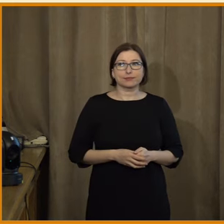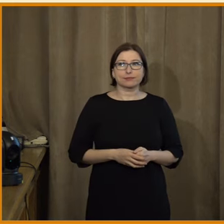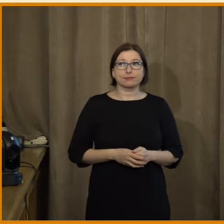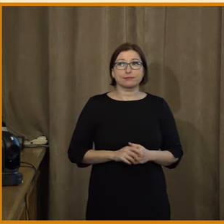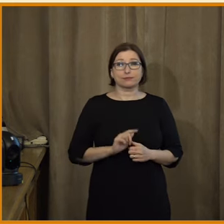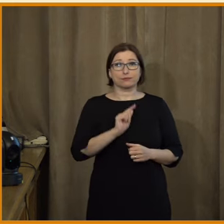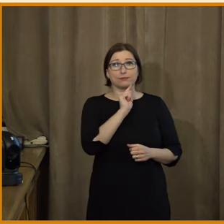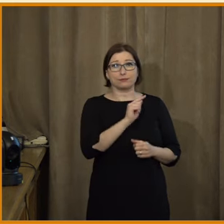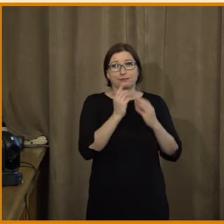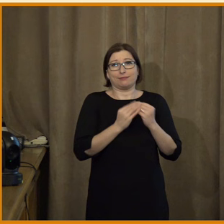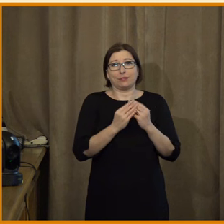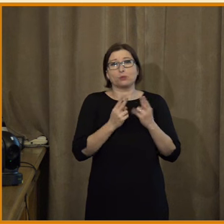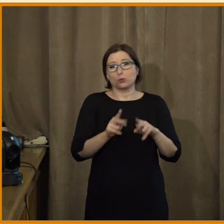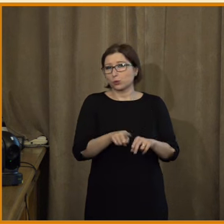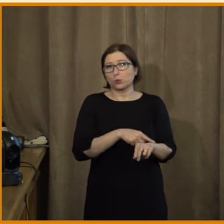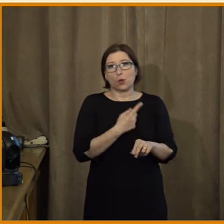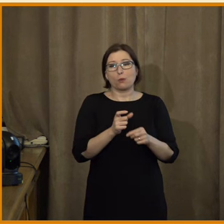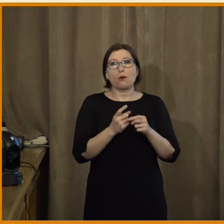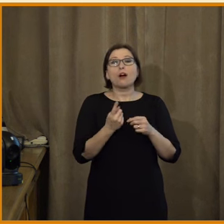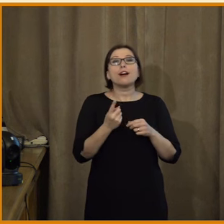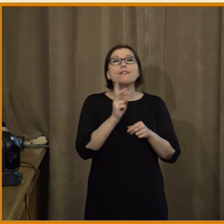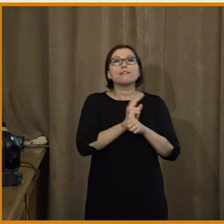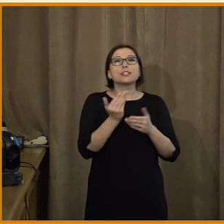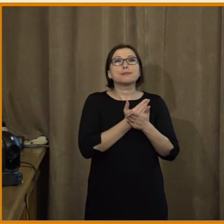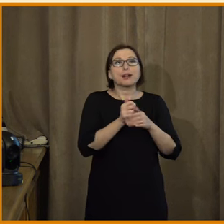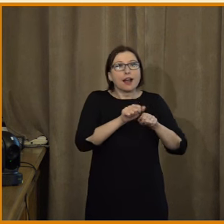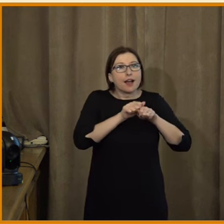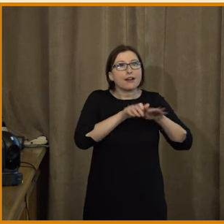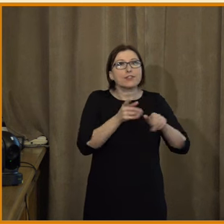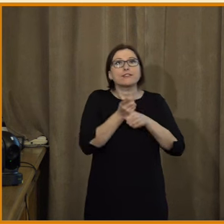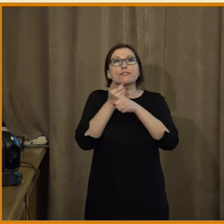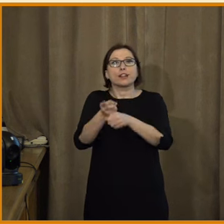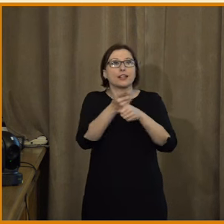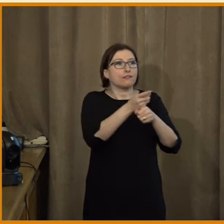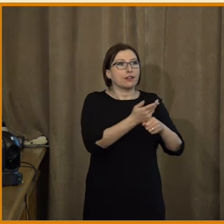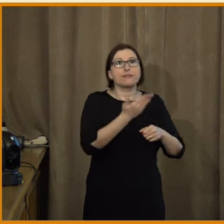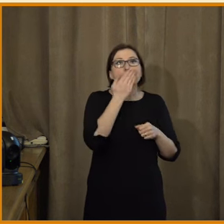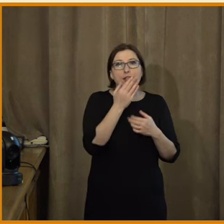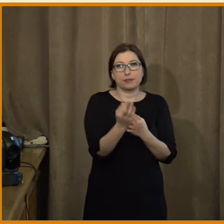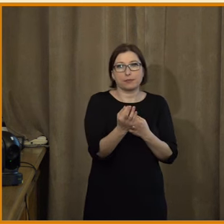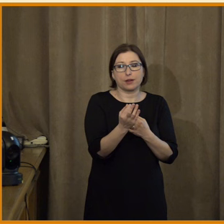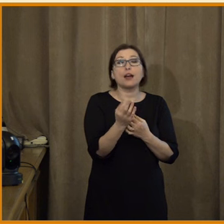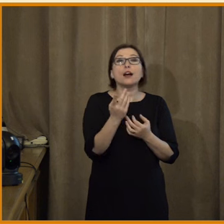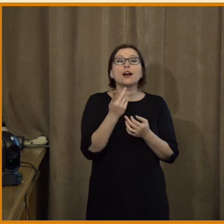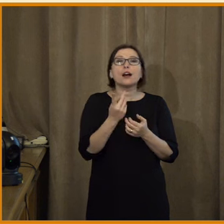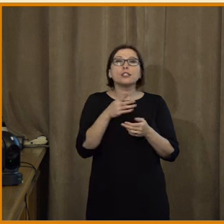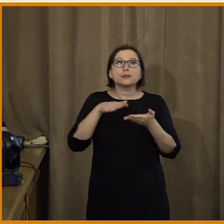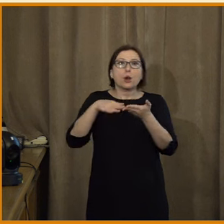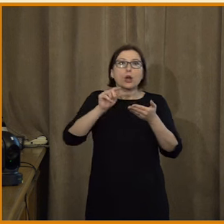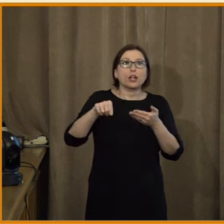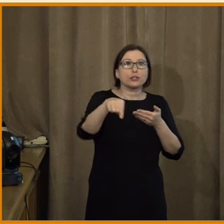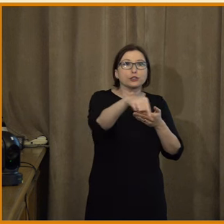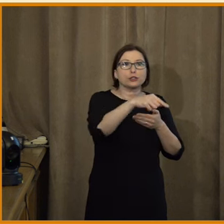Tady o tom bych mohl mluvit dlouho, právě o tom dopadu dezinformací a co to teda vlastně způsobuje v té společnosti.